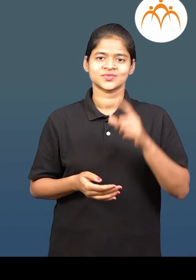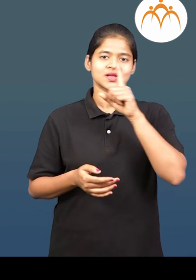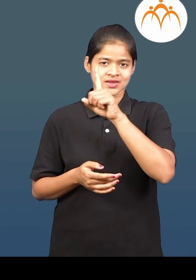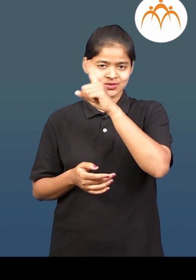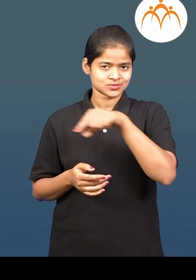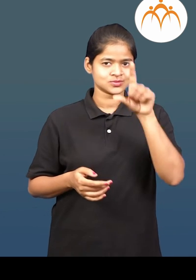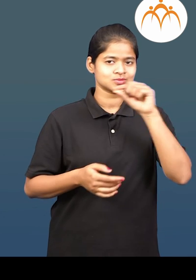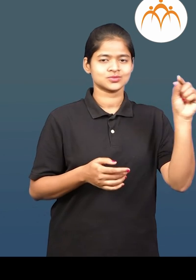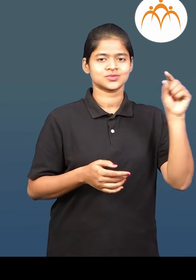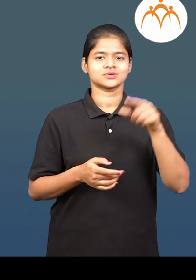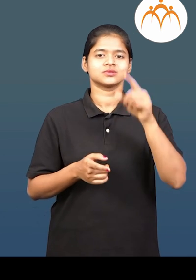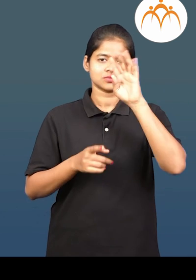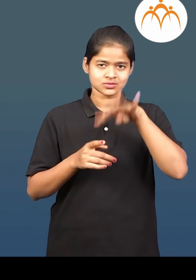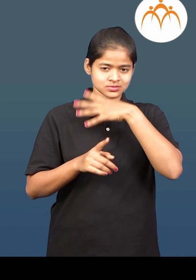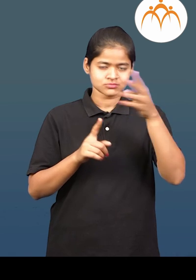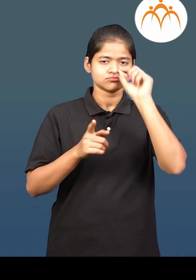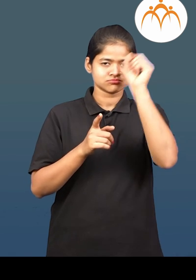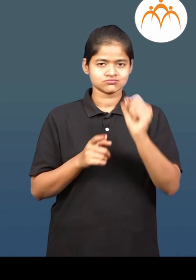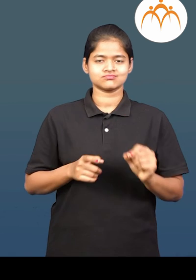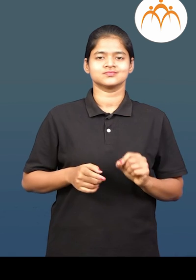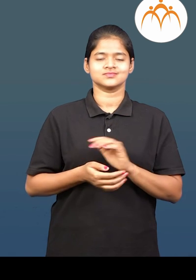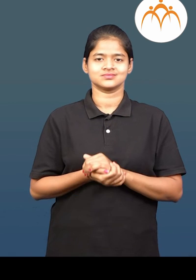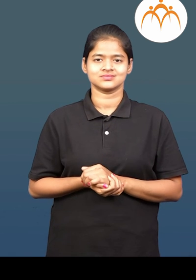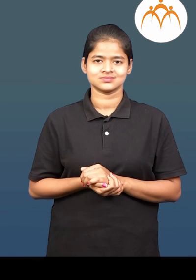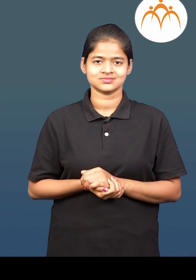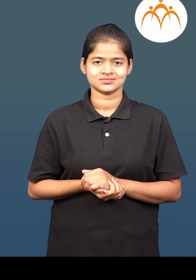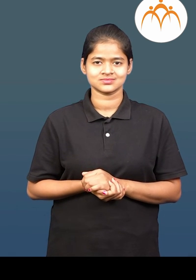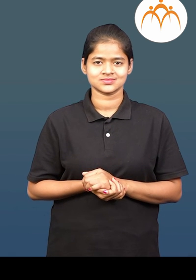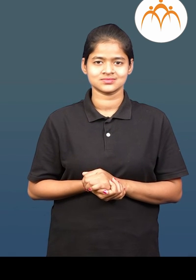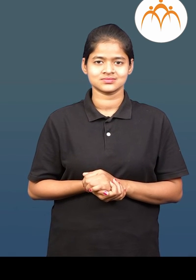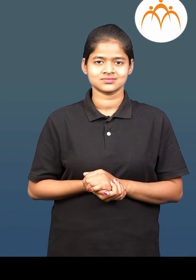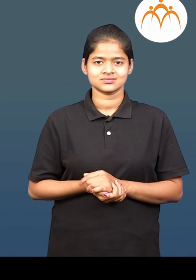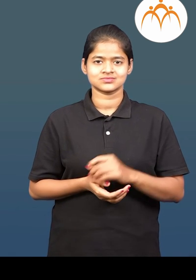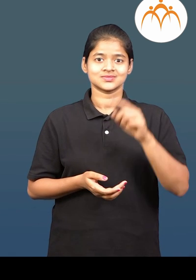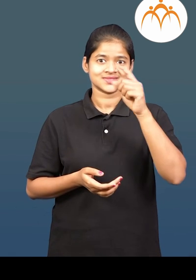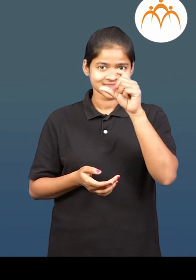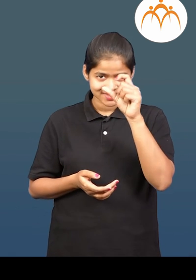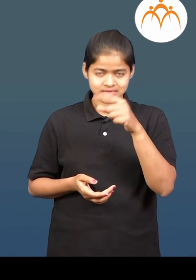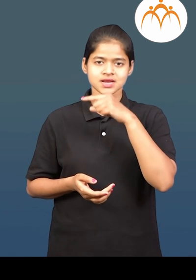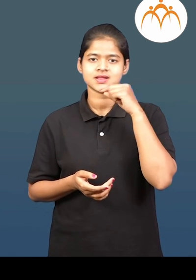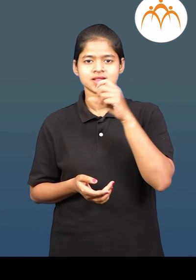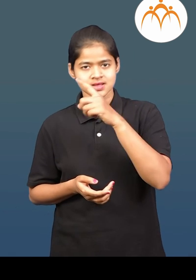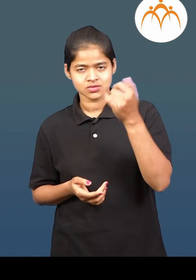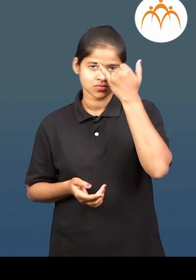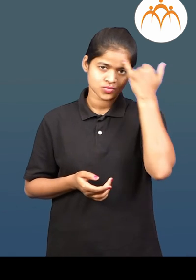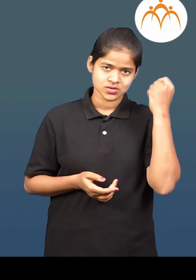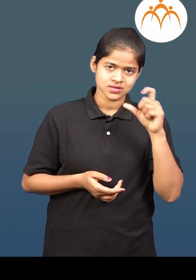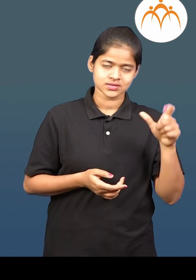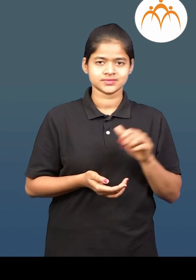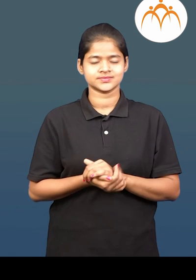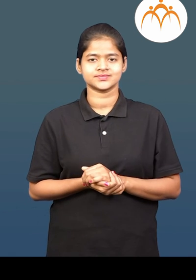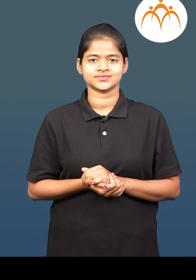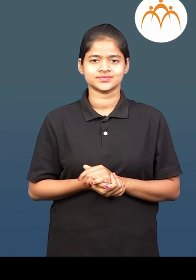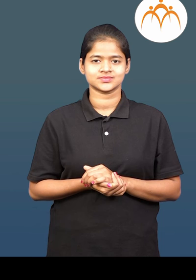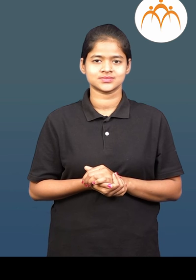ते शंभर अंकांचा तकता तायार करा 2. चक्त्या ग्या 1. लाल वह 1.